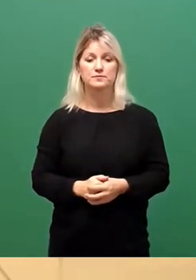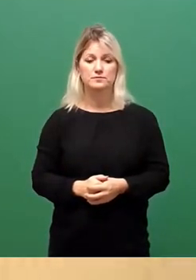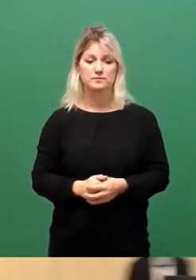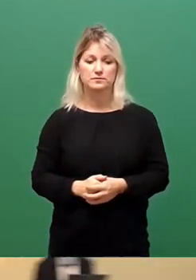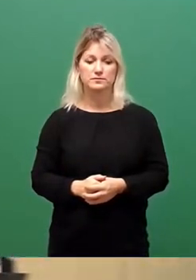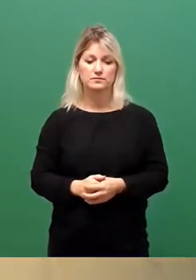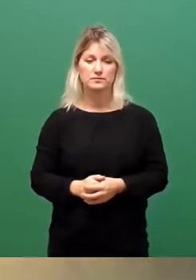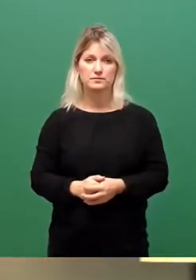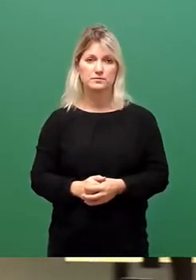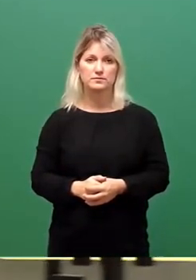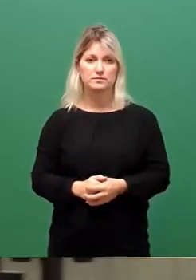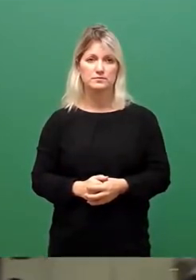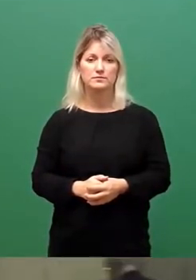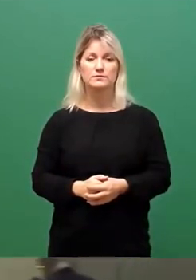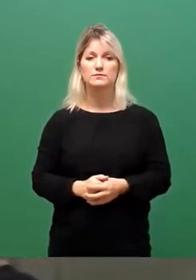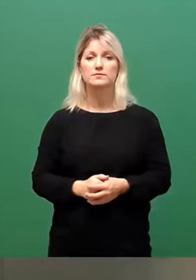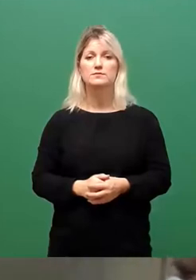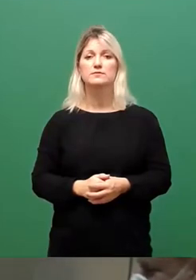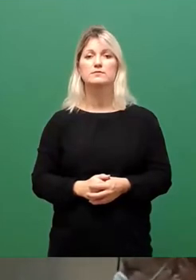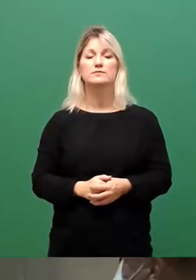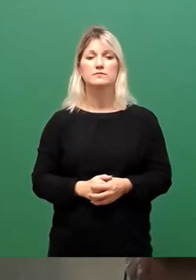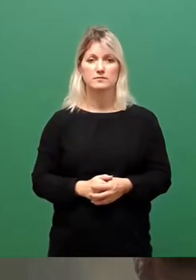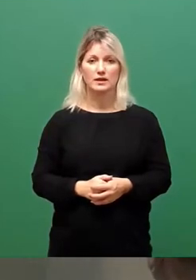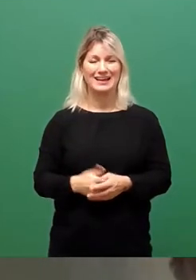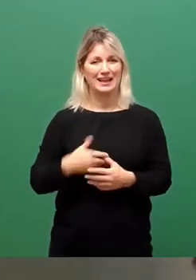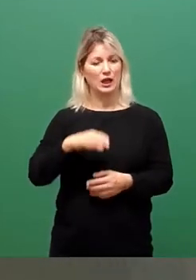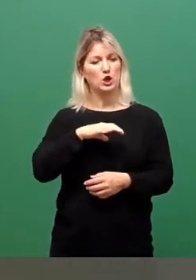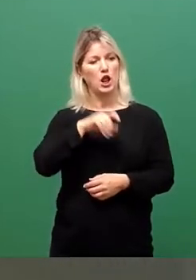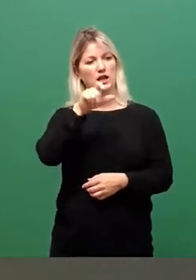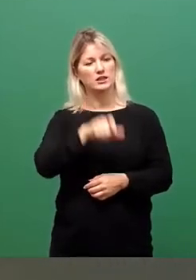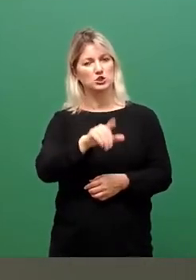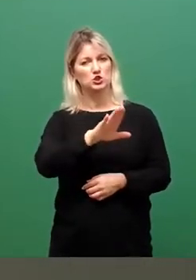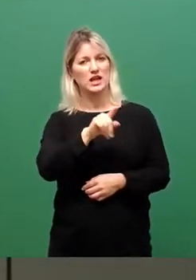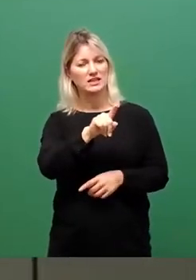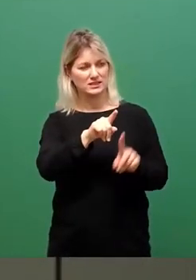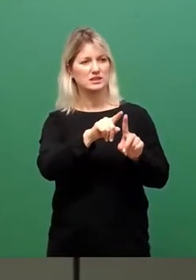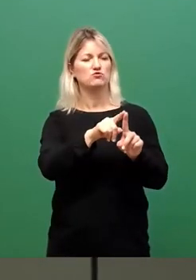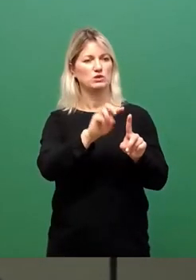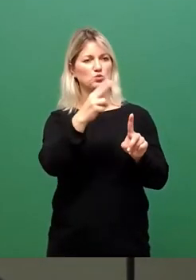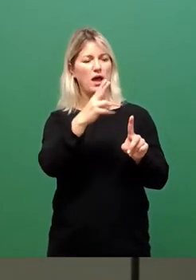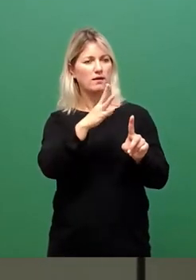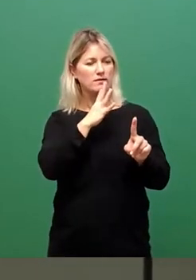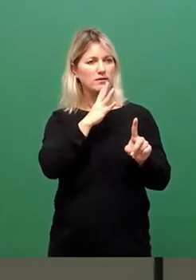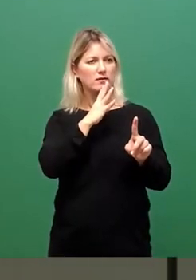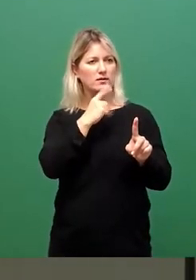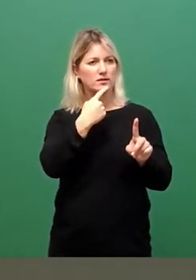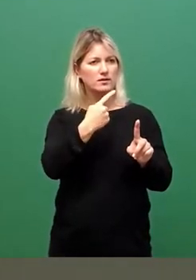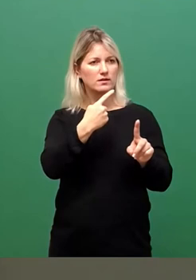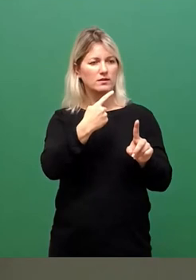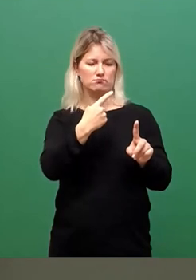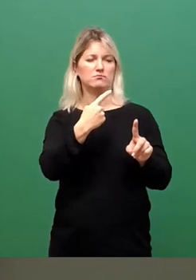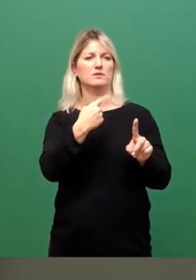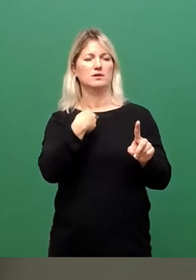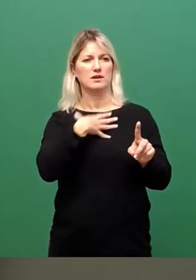Mir sind zwei Zungenschläge bei der Kollegin Schanetzki aufgefallen und die haben mir nicht gefallen. Das möchte ich gerne sagen.